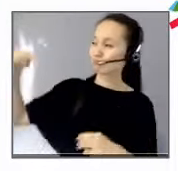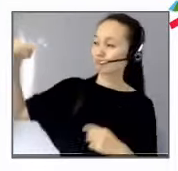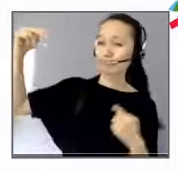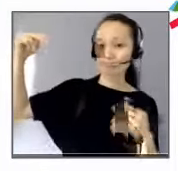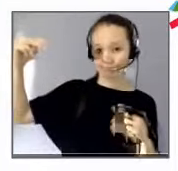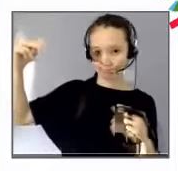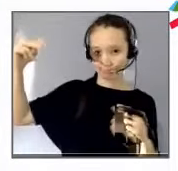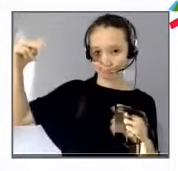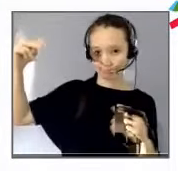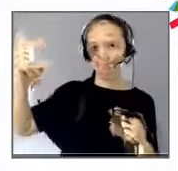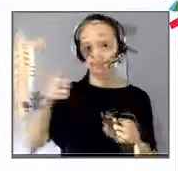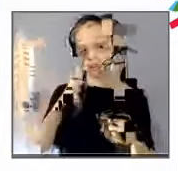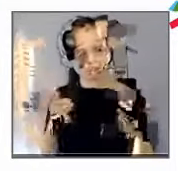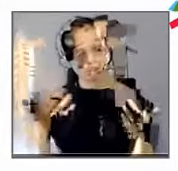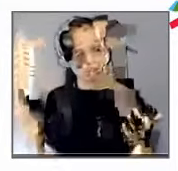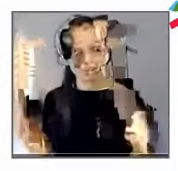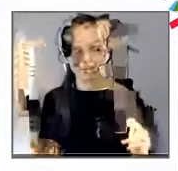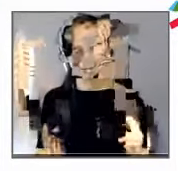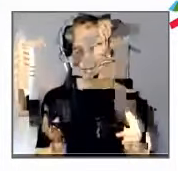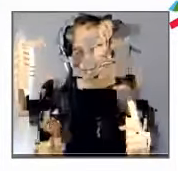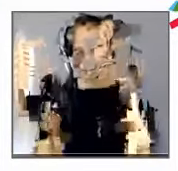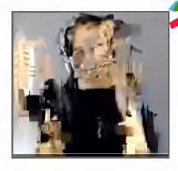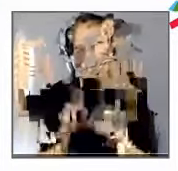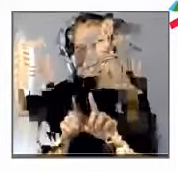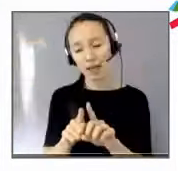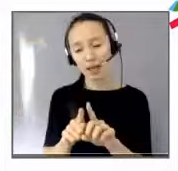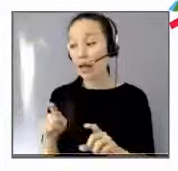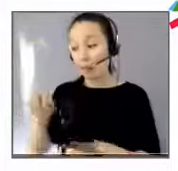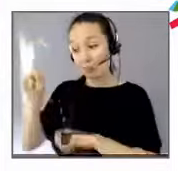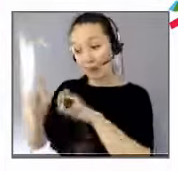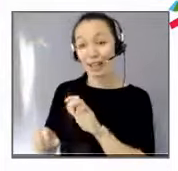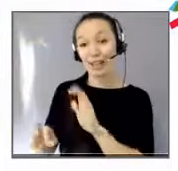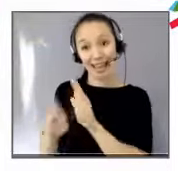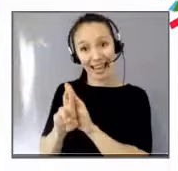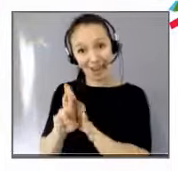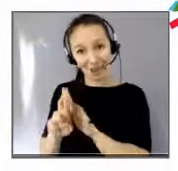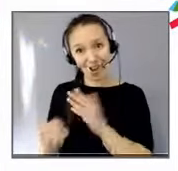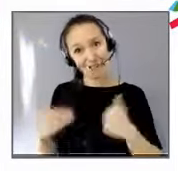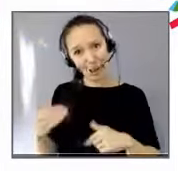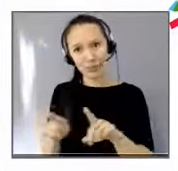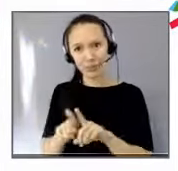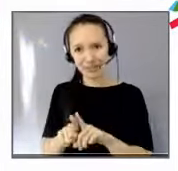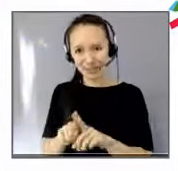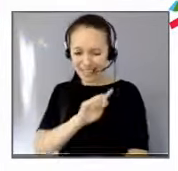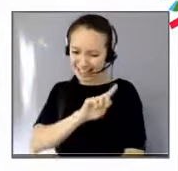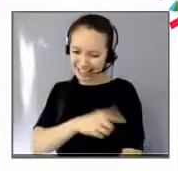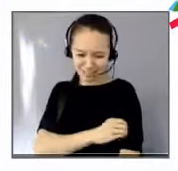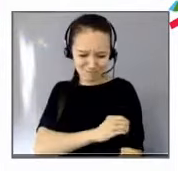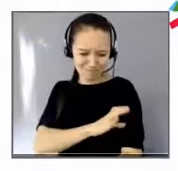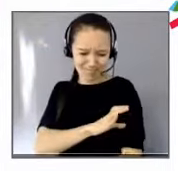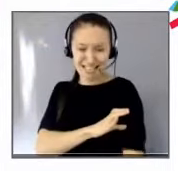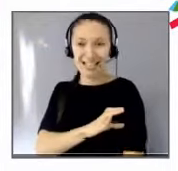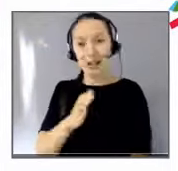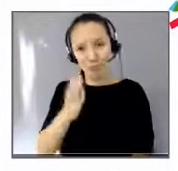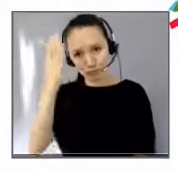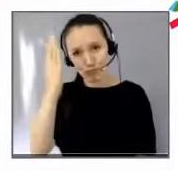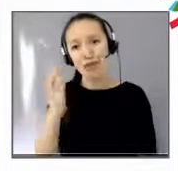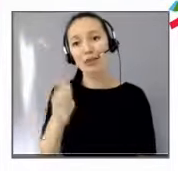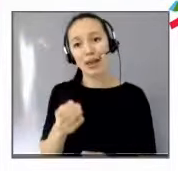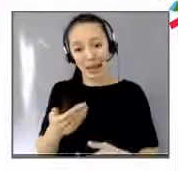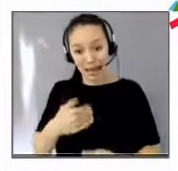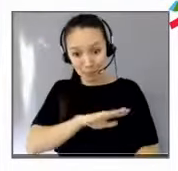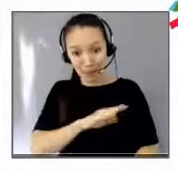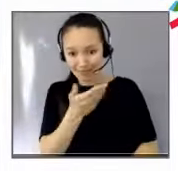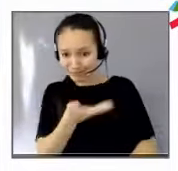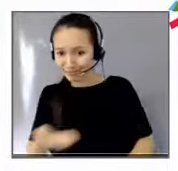besoin de trouver un peu d'inspiration, un peu d'énergie comme le disait notre présidente, elles l'ont trouvé grâce à vos échanges. La conférence va